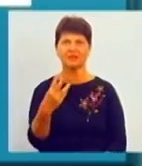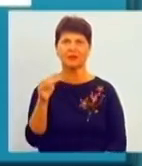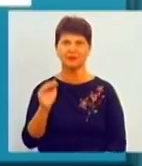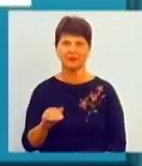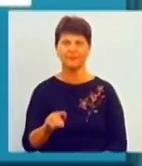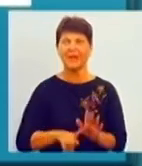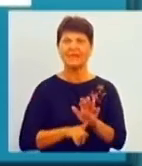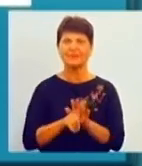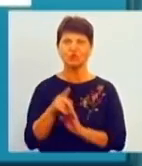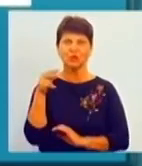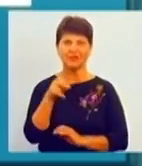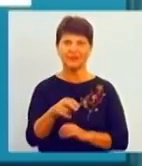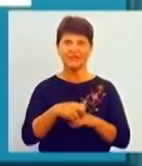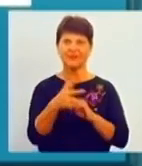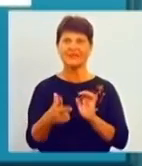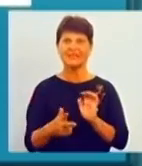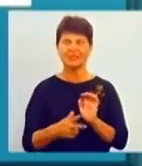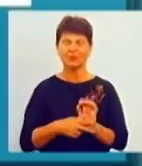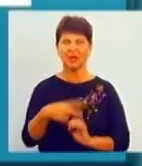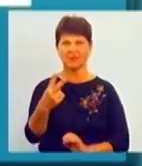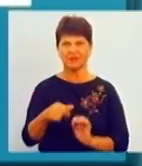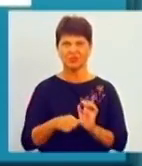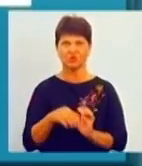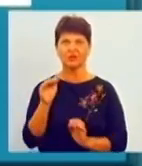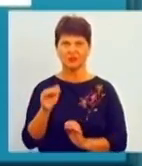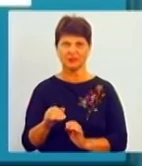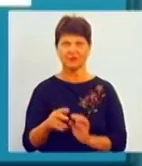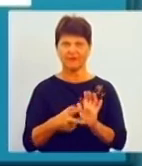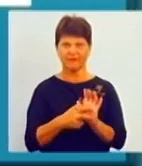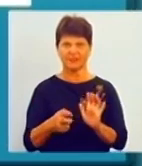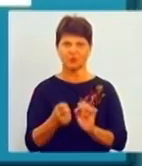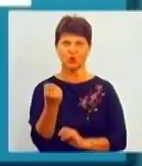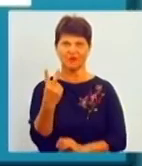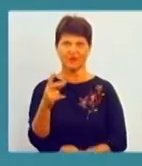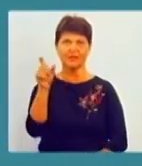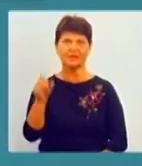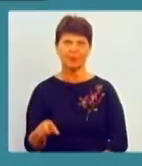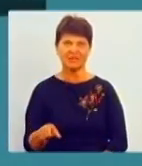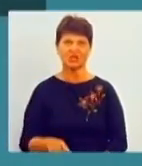Спочатку 2018-го – 26 тисяч 812 пасажирів.